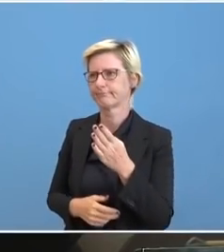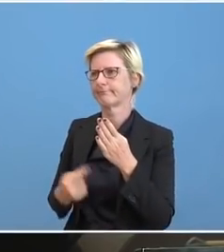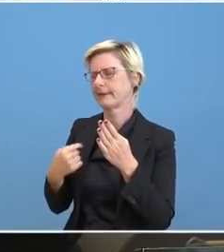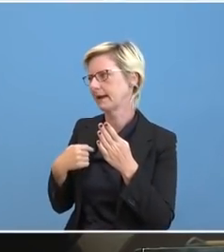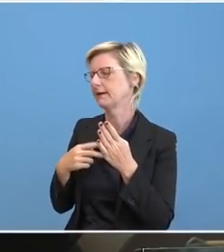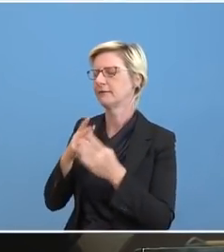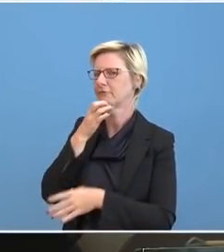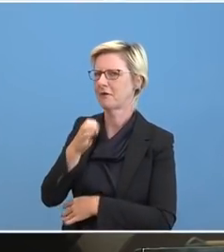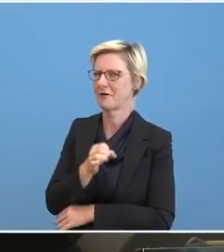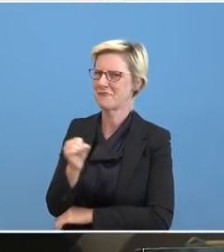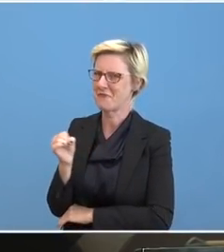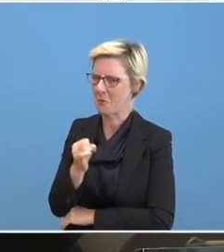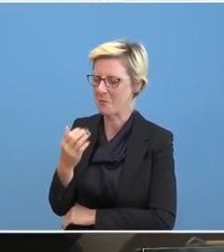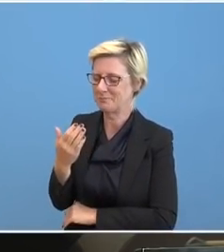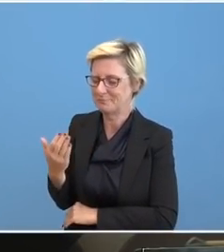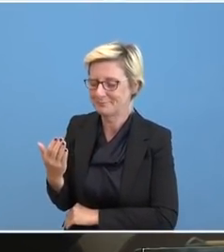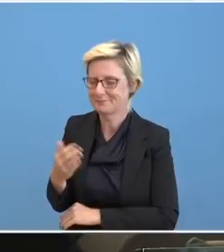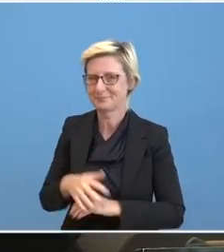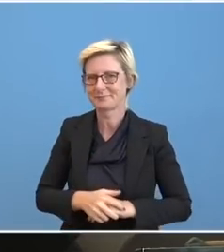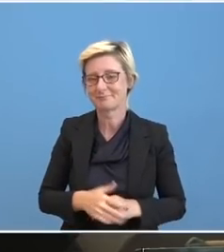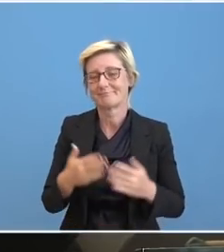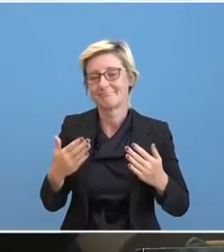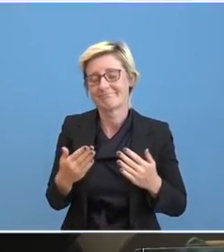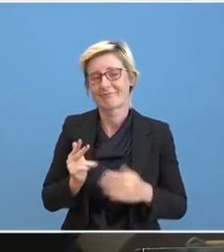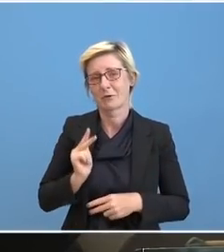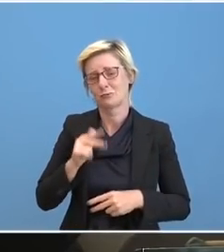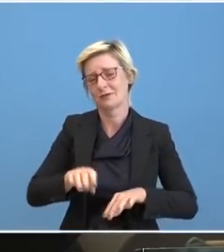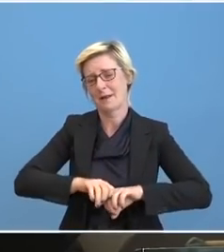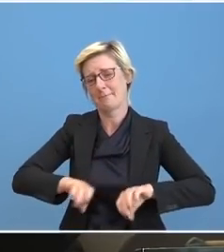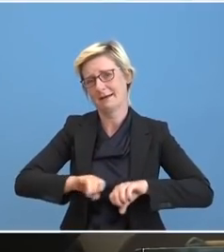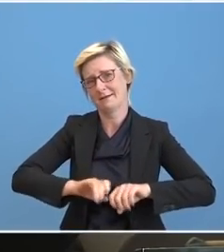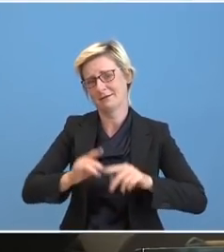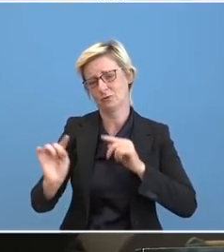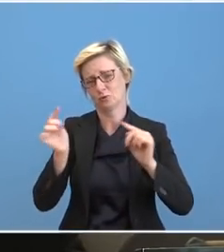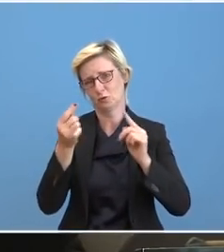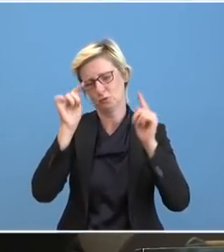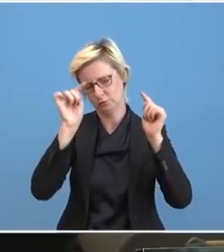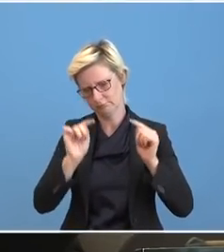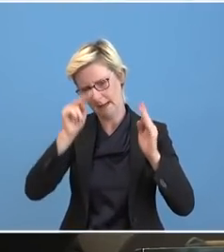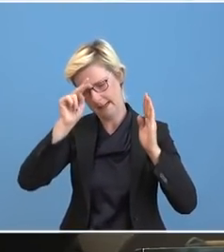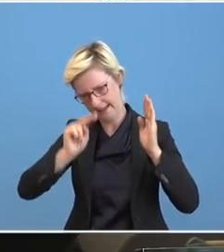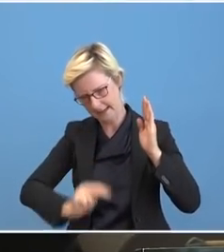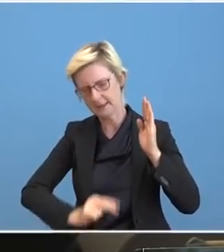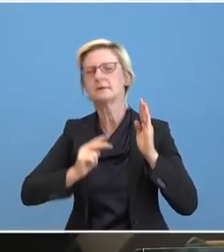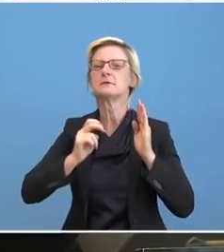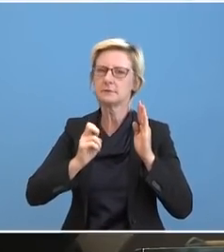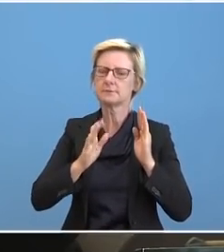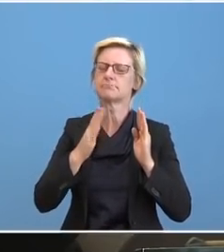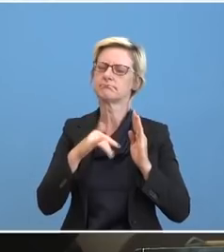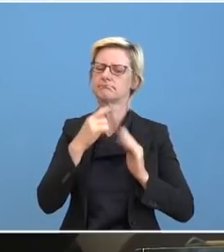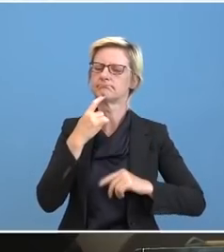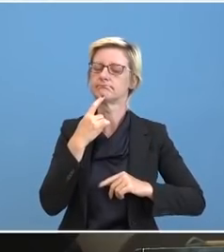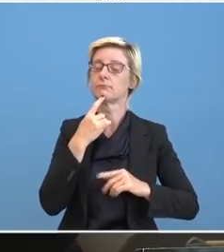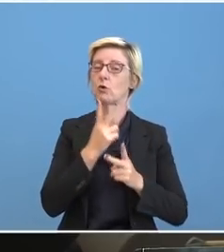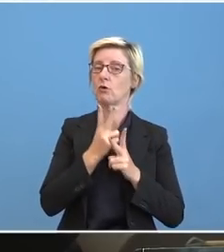und einfach deswegen, weil wenn man Diskussionen auch in sozialen Medien verfolgt, dann wird da und auch zunehmend schon gefragt,